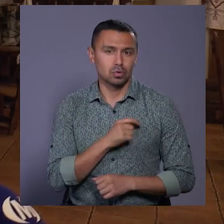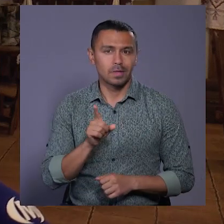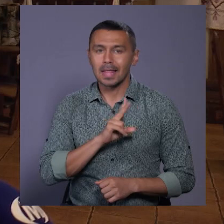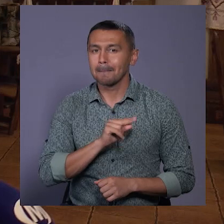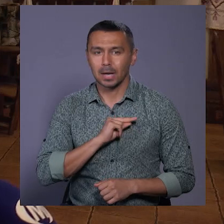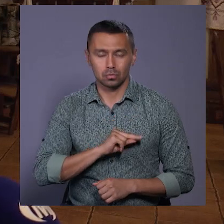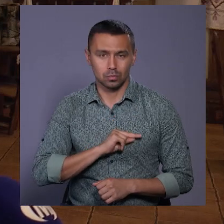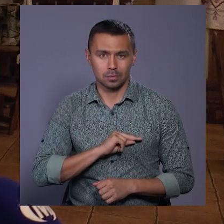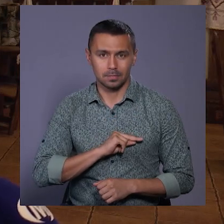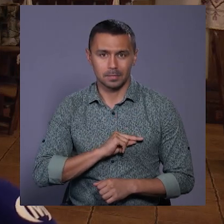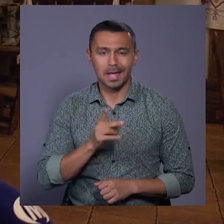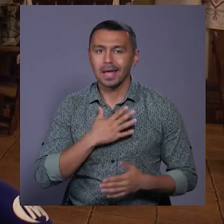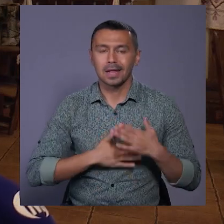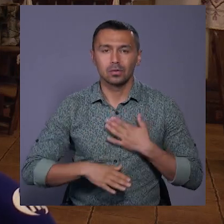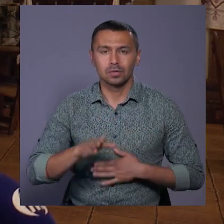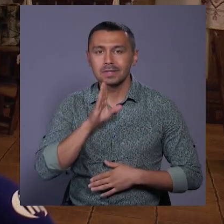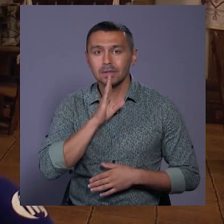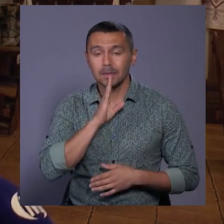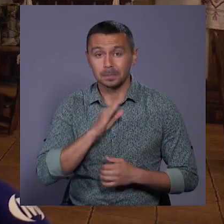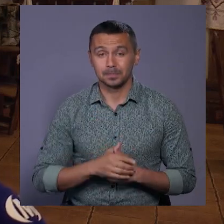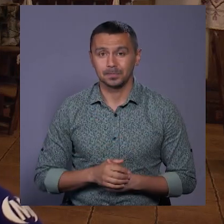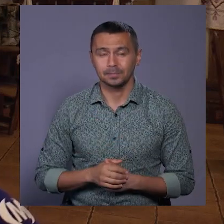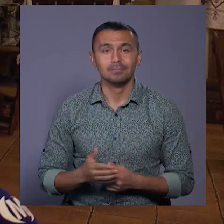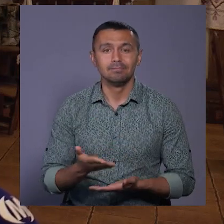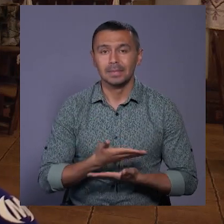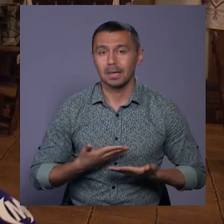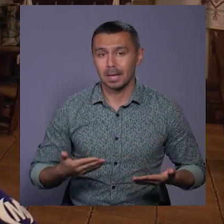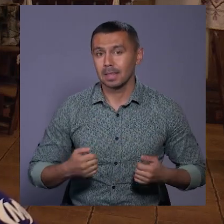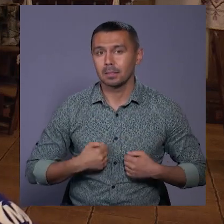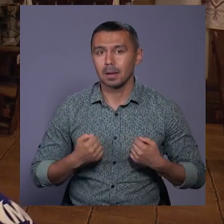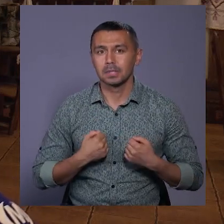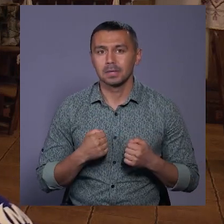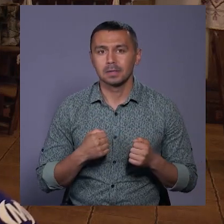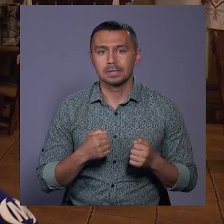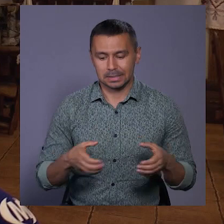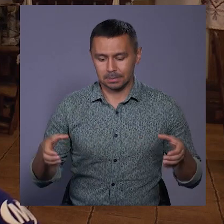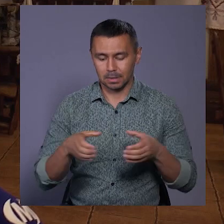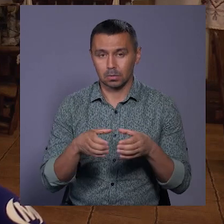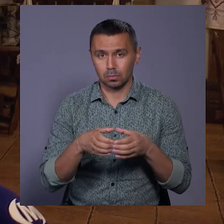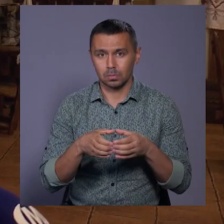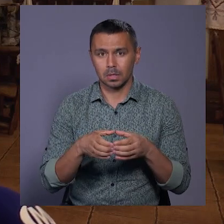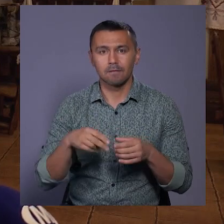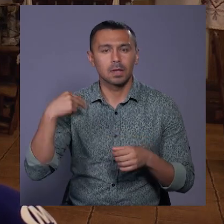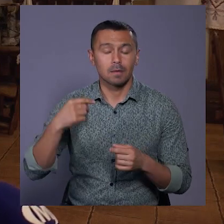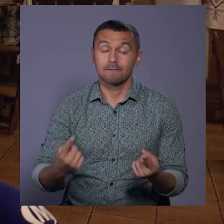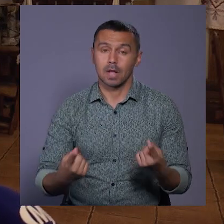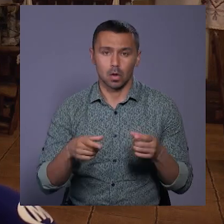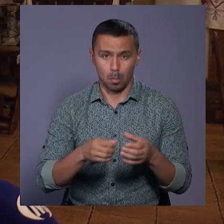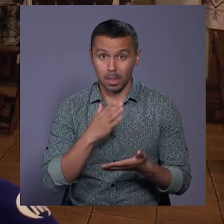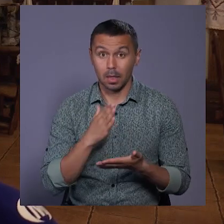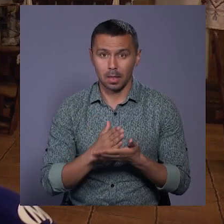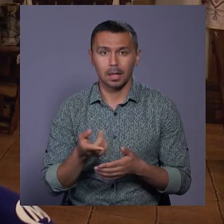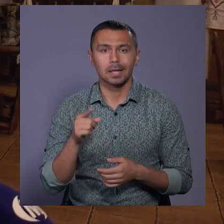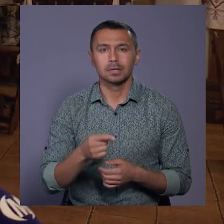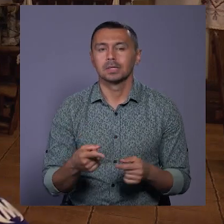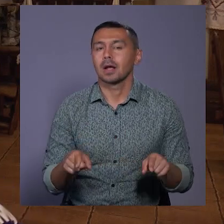працюють, не радіють дівчат. Ми намагаємося збирати команду. В Запоріжжі просто величезна команда, навіть